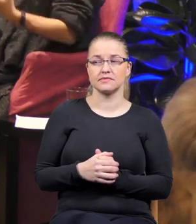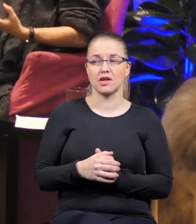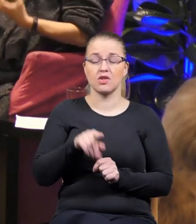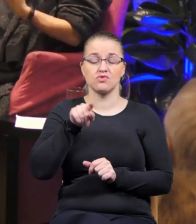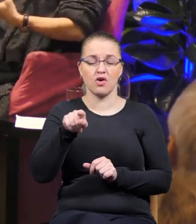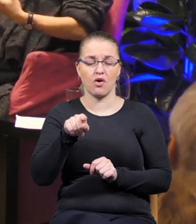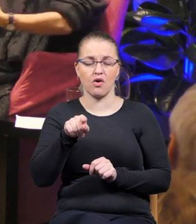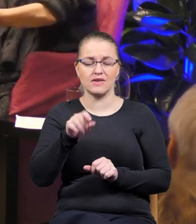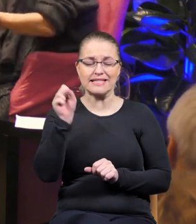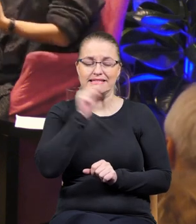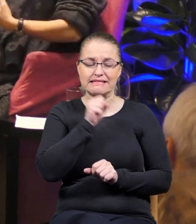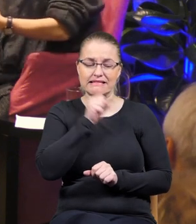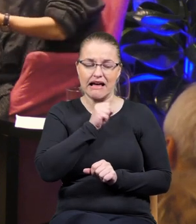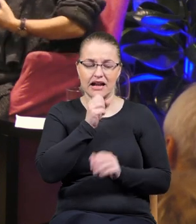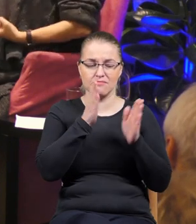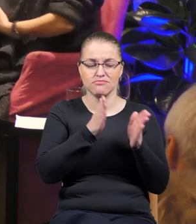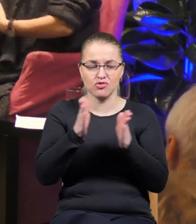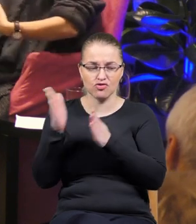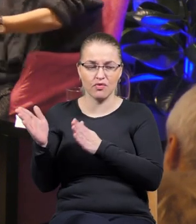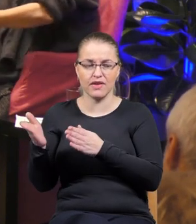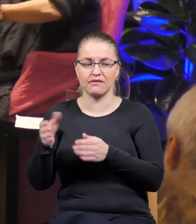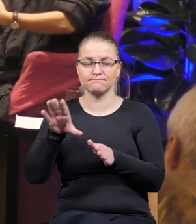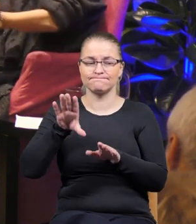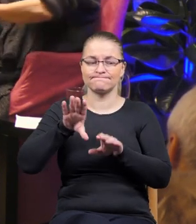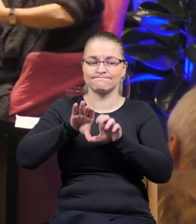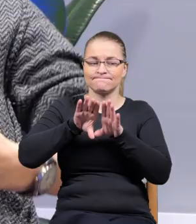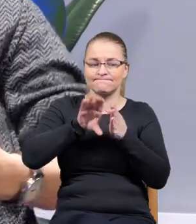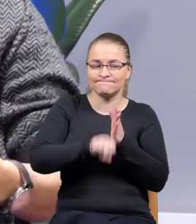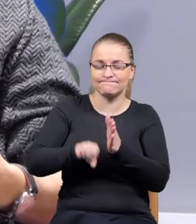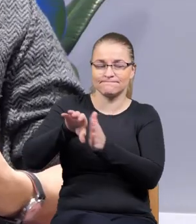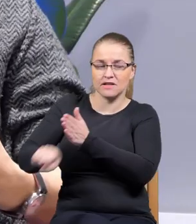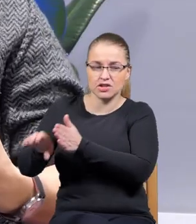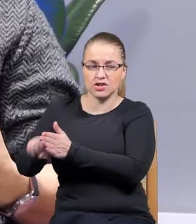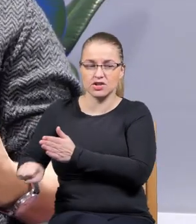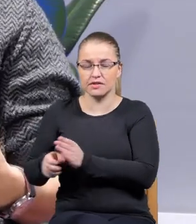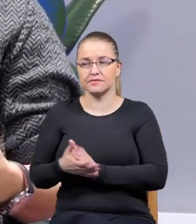rozwalając tę starą strukturę, do której się przyzwyczailiśmy, takie właśnie już ułożenie,